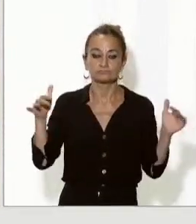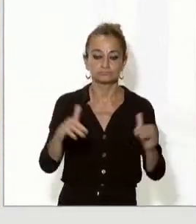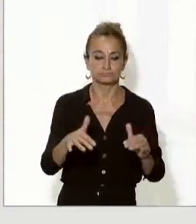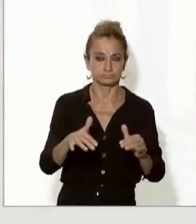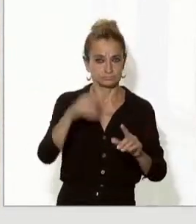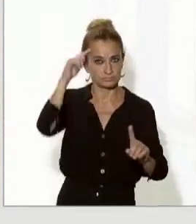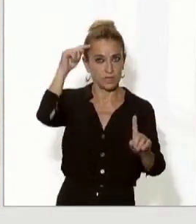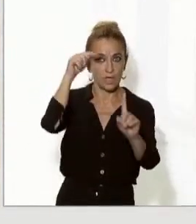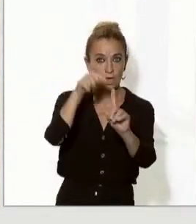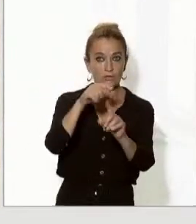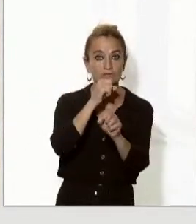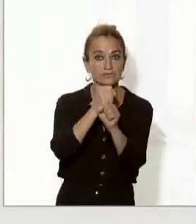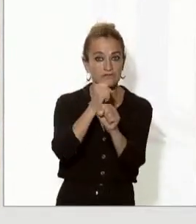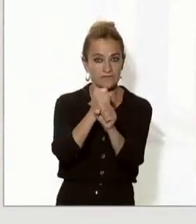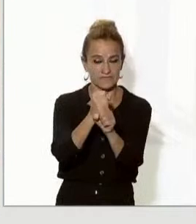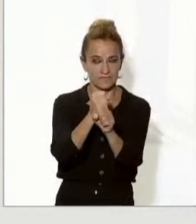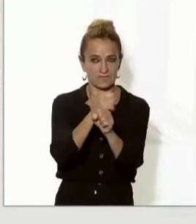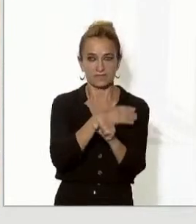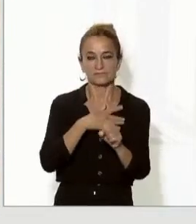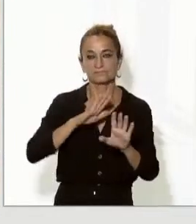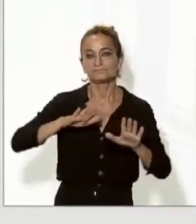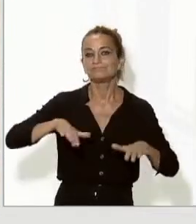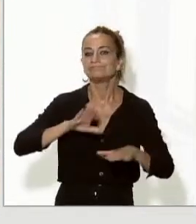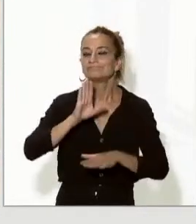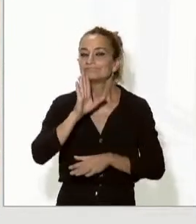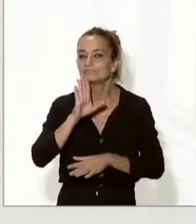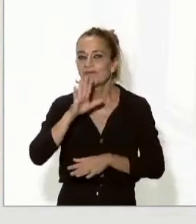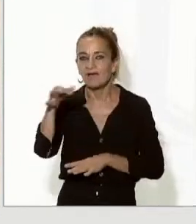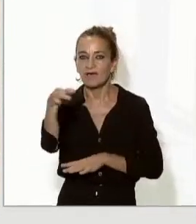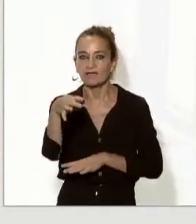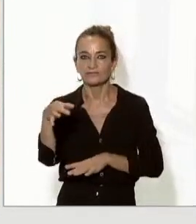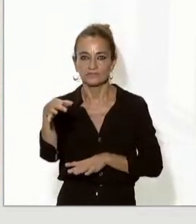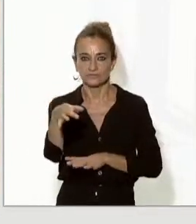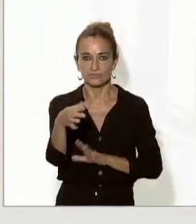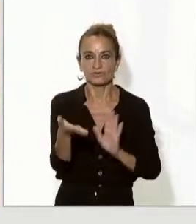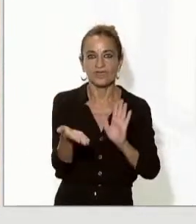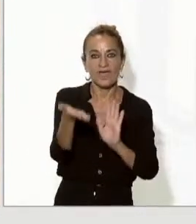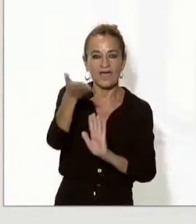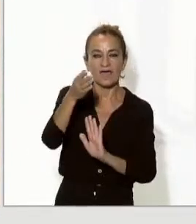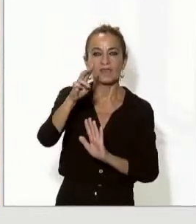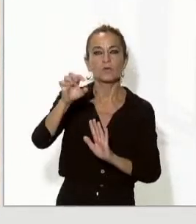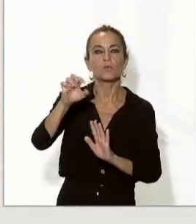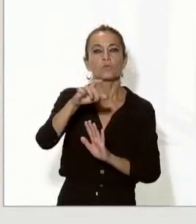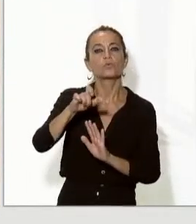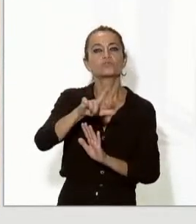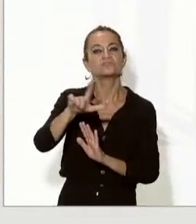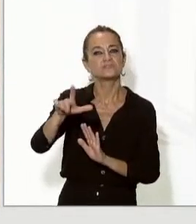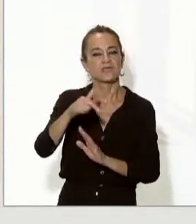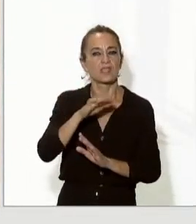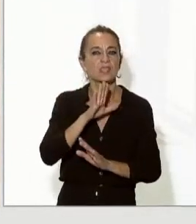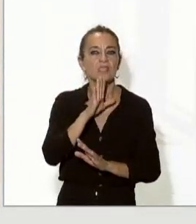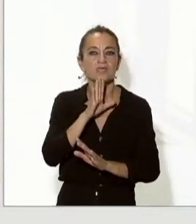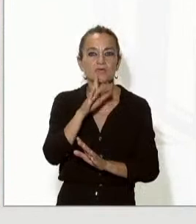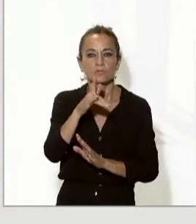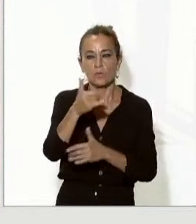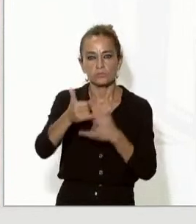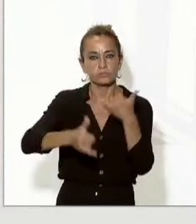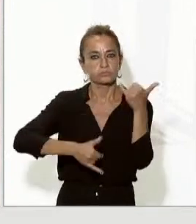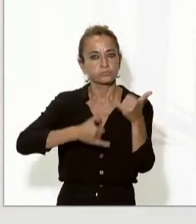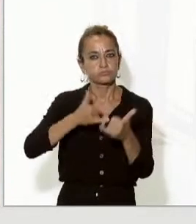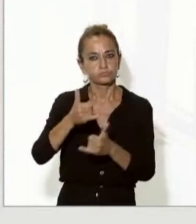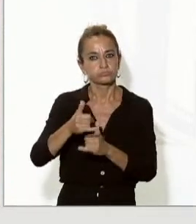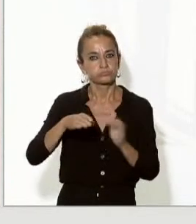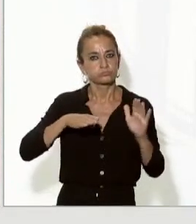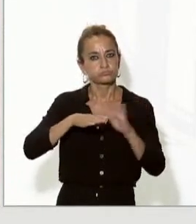molts altres factors ha fet que tant Andorra com l'Urgell ara evidentment tinguem una problemàtica d'accés